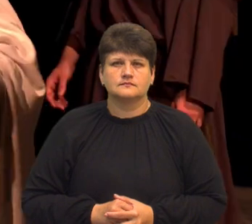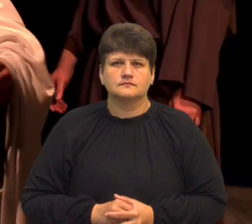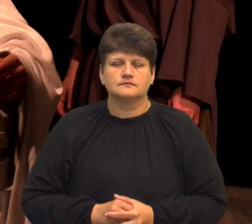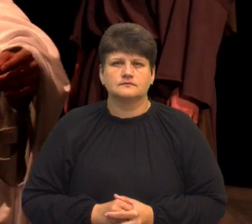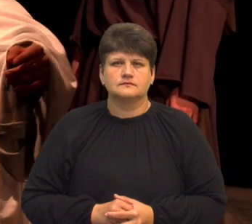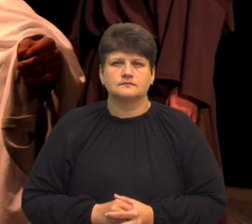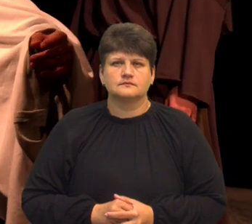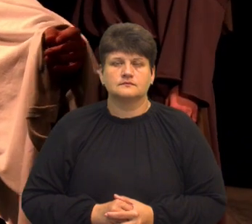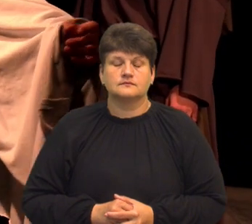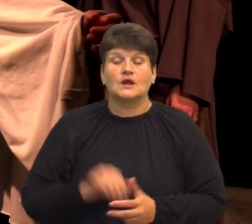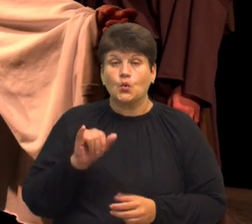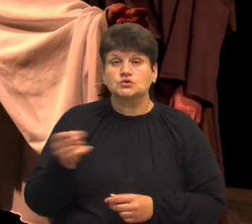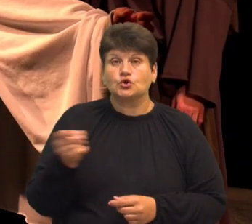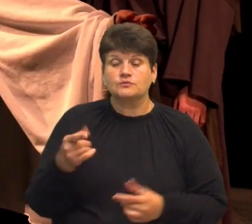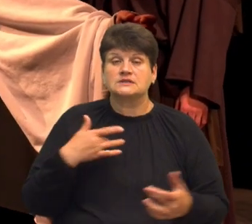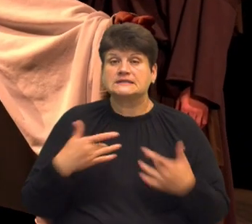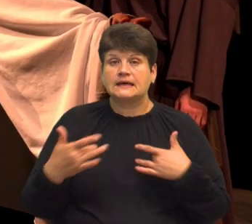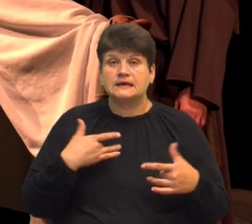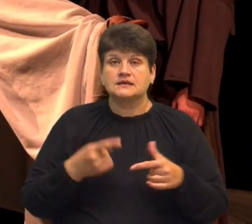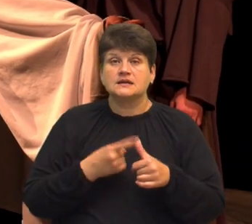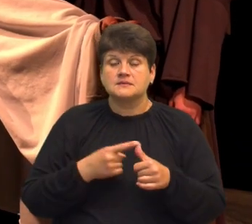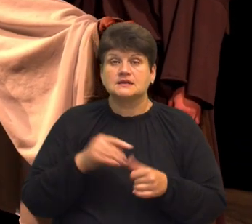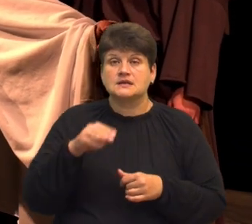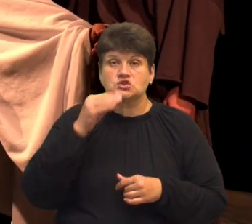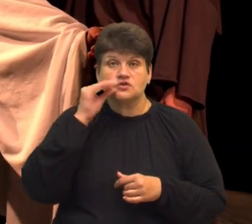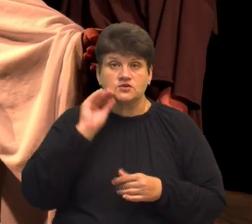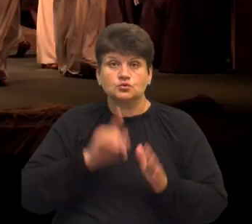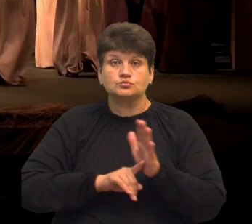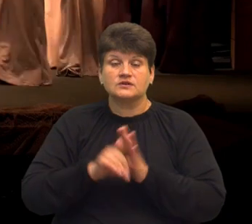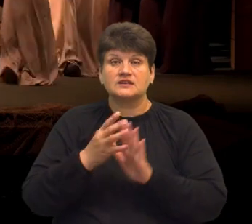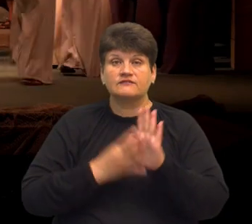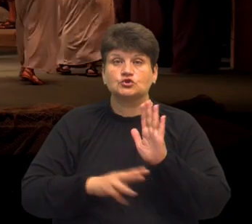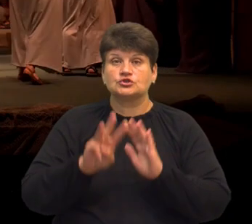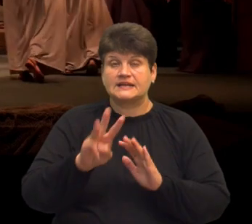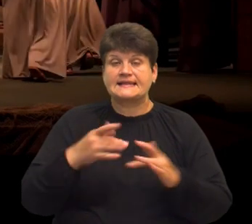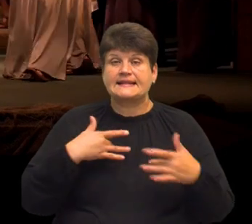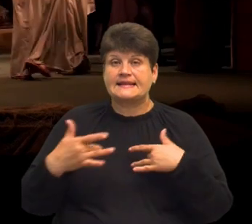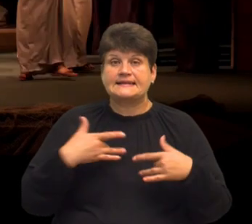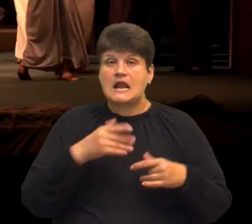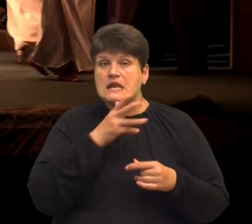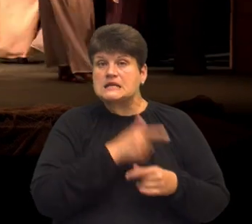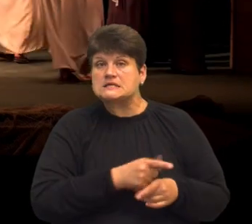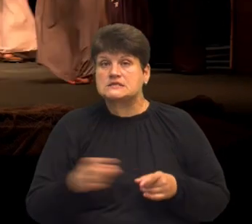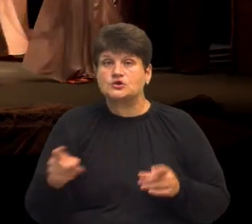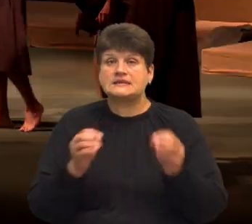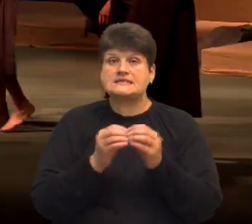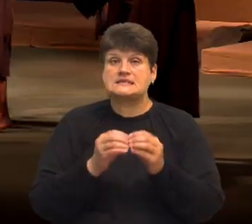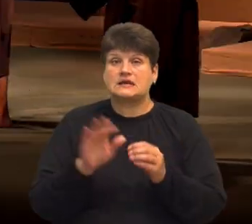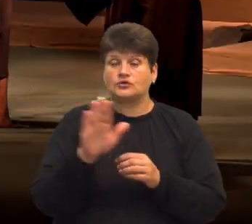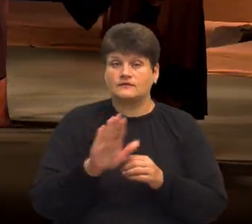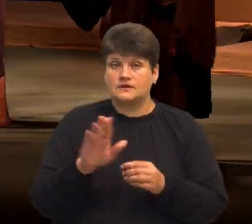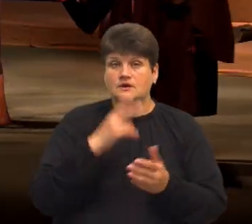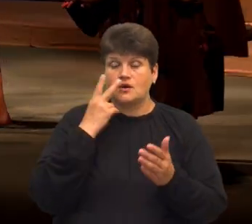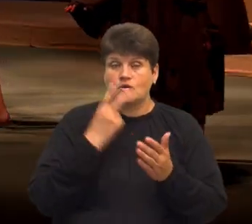У Тернопільському драмтеатрі імені Тараса Чевченка стартував 93-й театральний сезон. 10 вересня презентують прем'єру